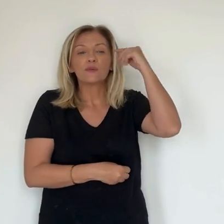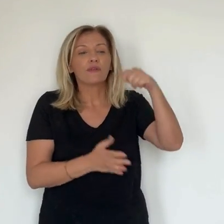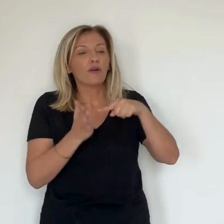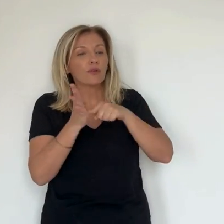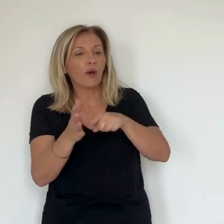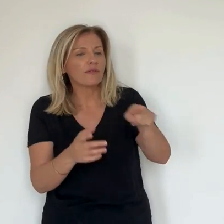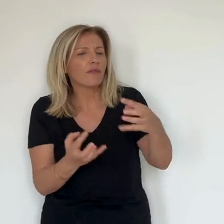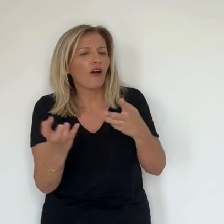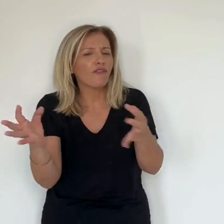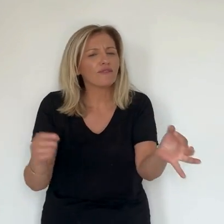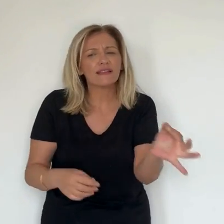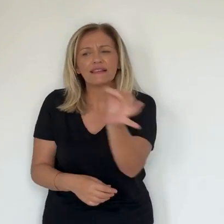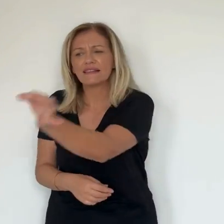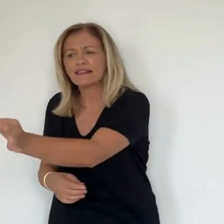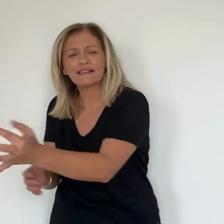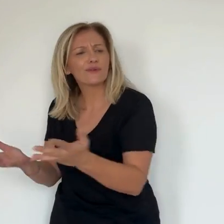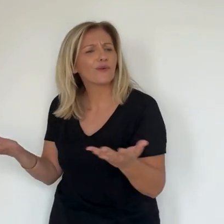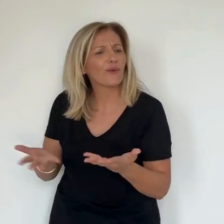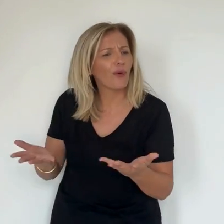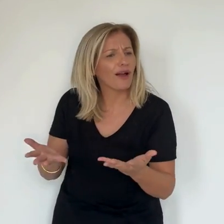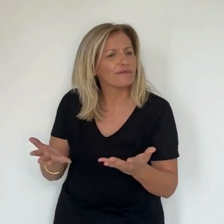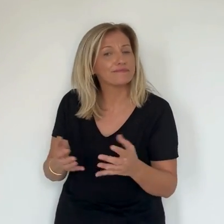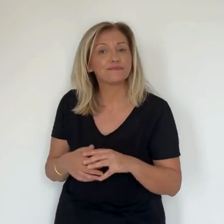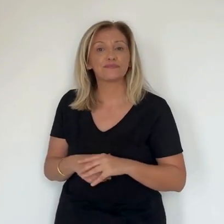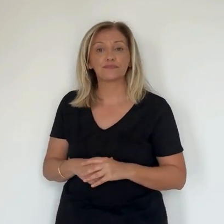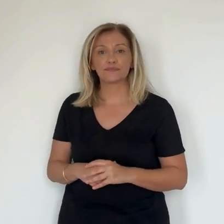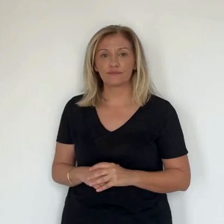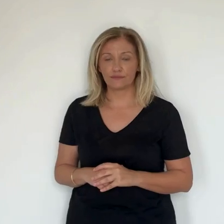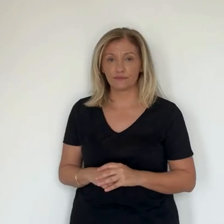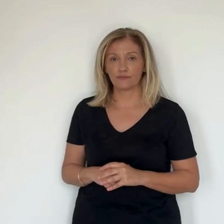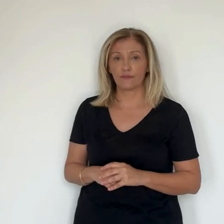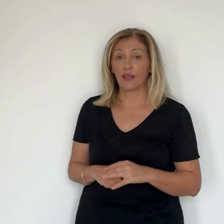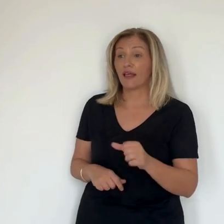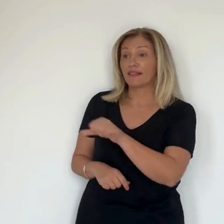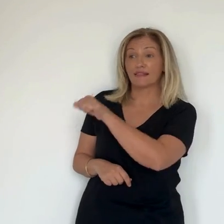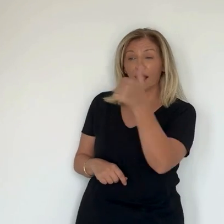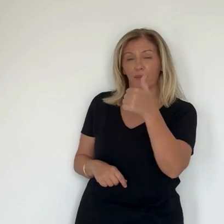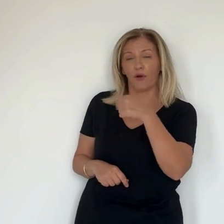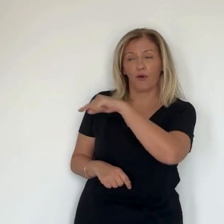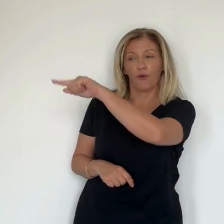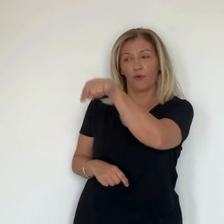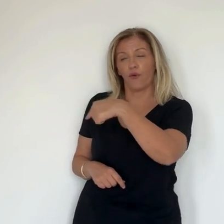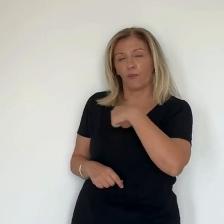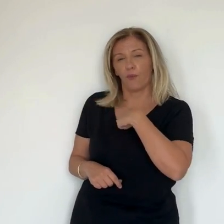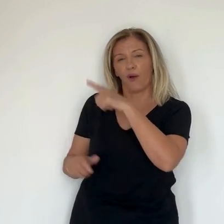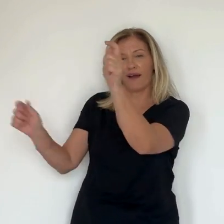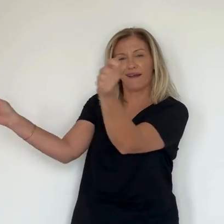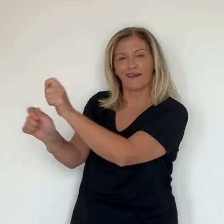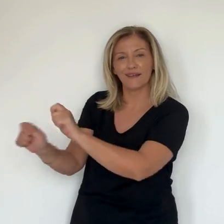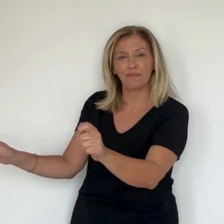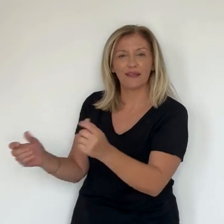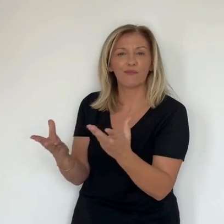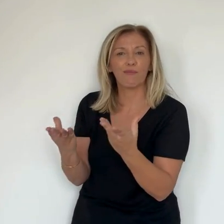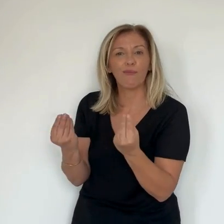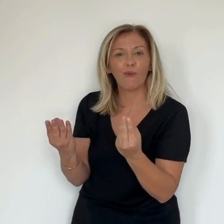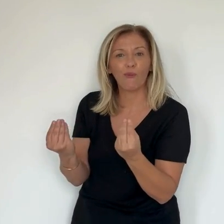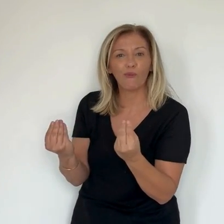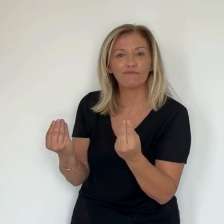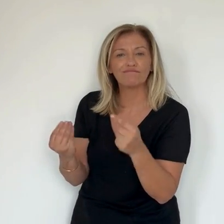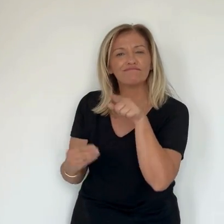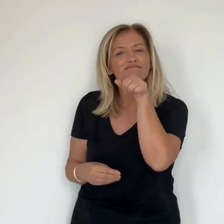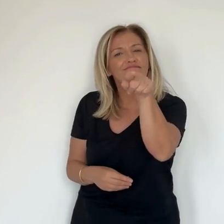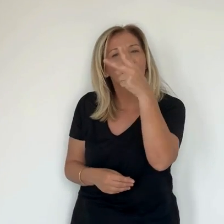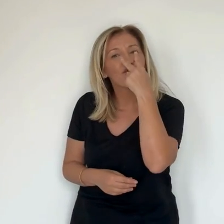'abord je les prends au sérieux. Vous avez vu que mon intervention présupposait un niveau de compréhension, un niveau de projection et une attention